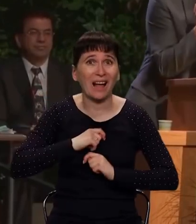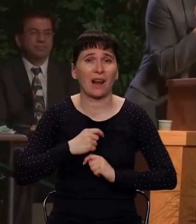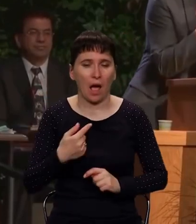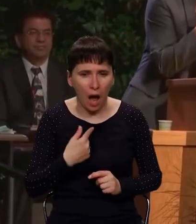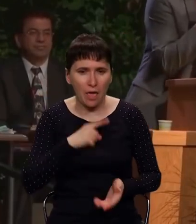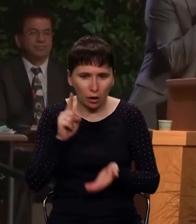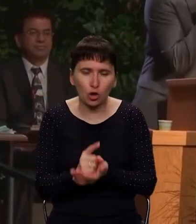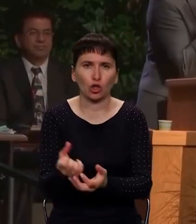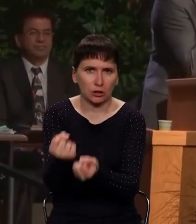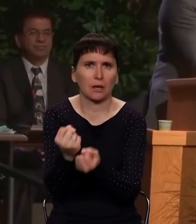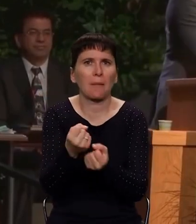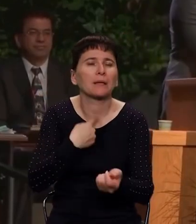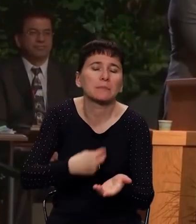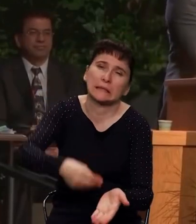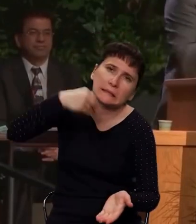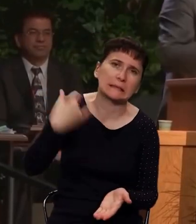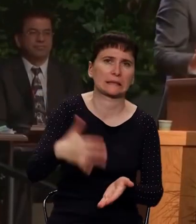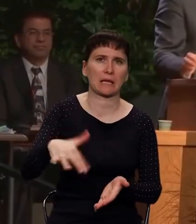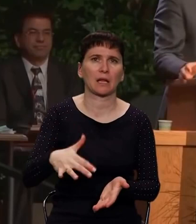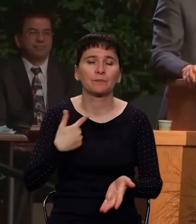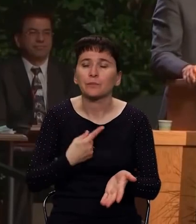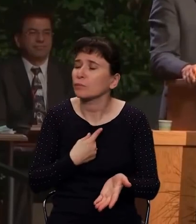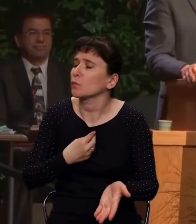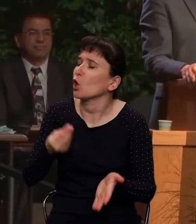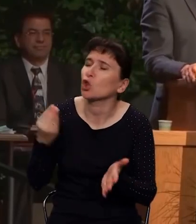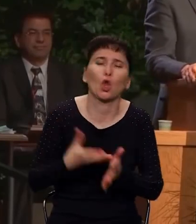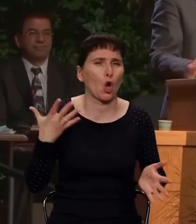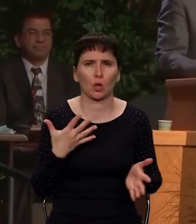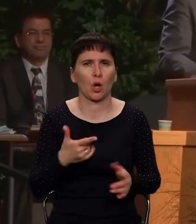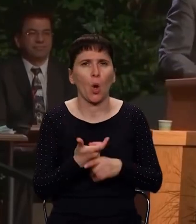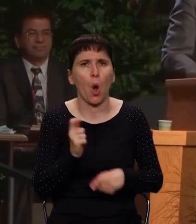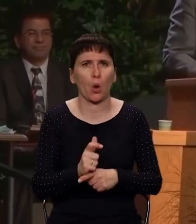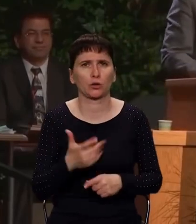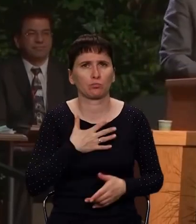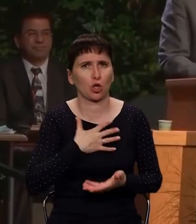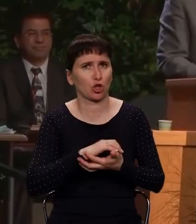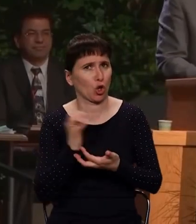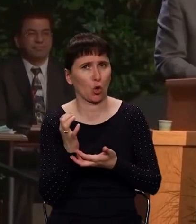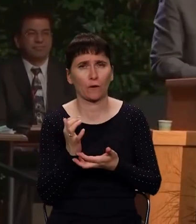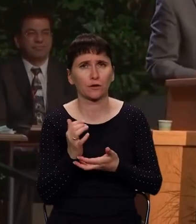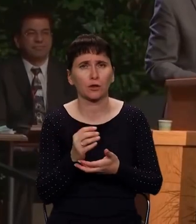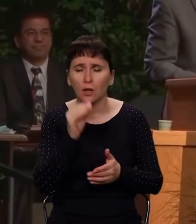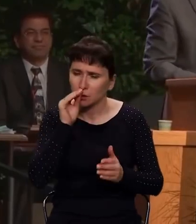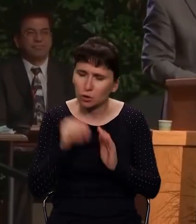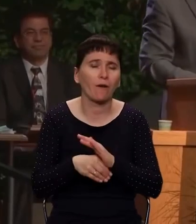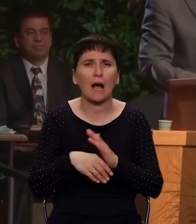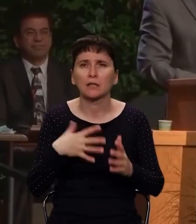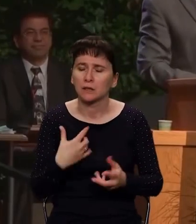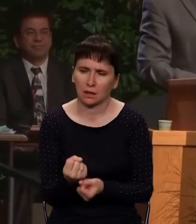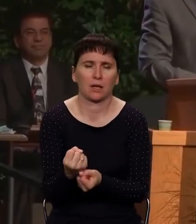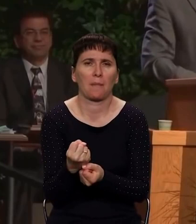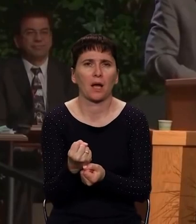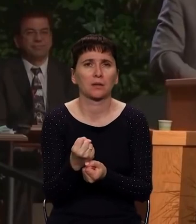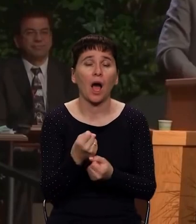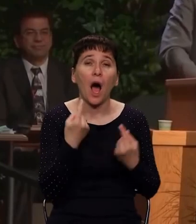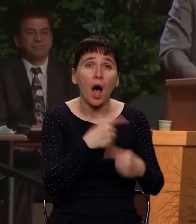держи это, как огромную ценность, как самое большое сокровище в твоей жизни. То, что имеете, держите. В другом месте